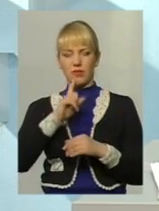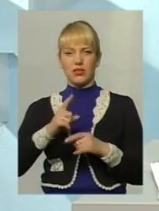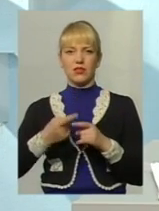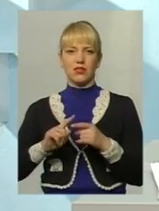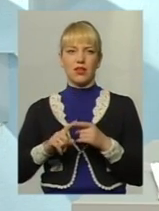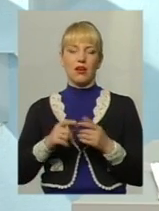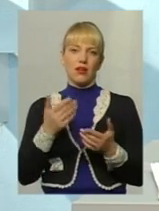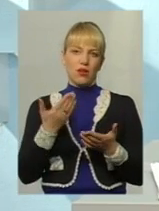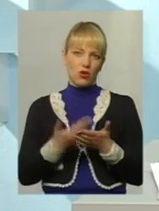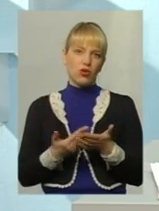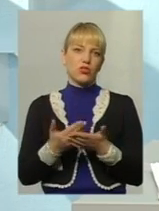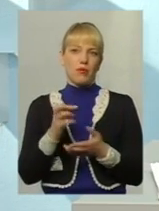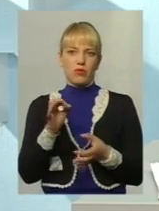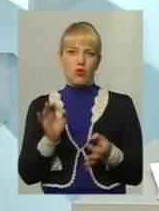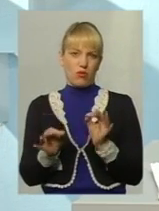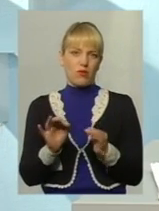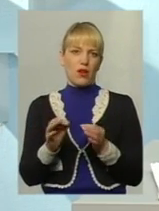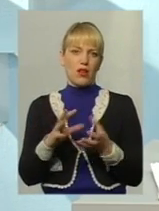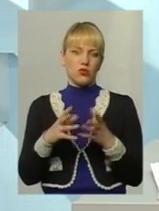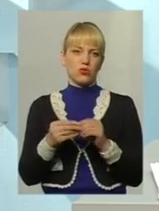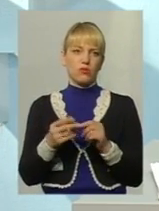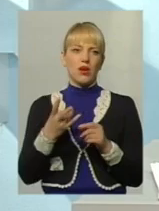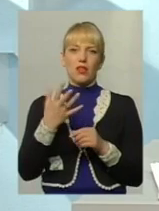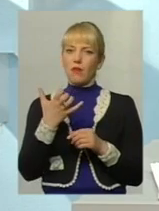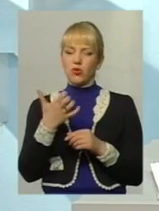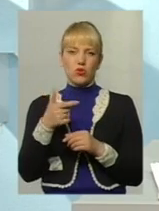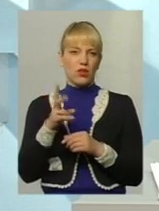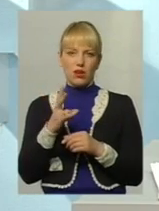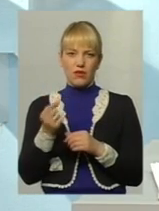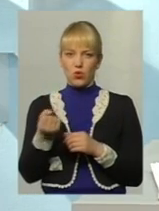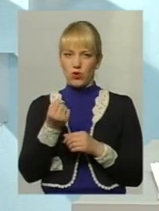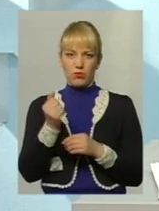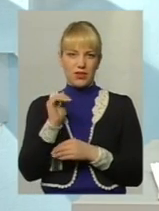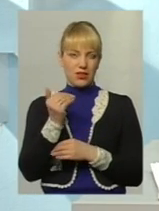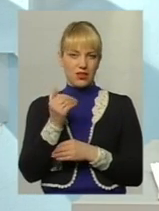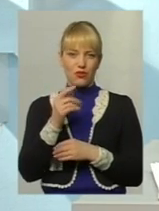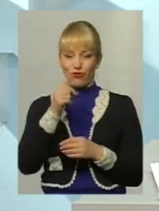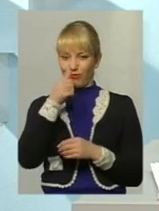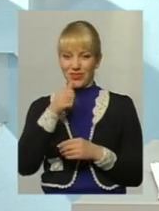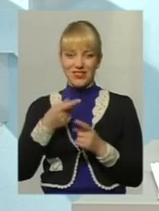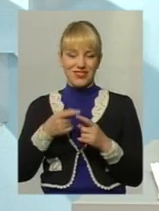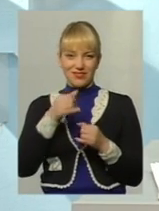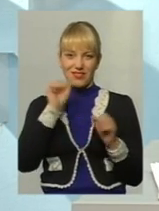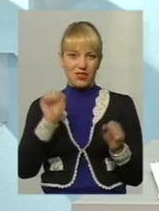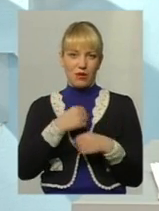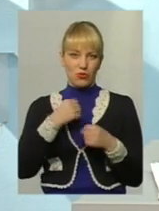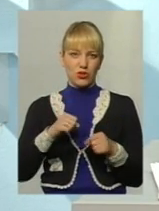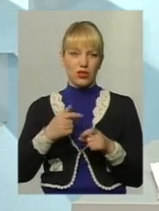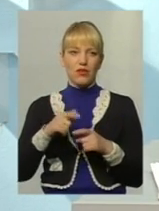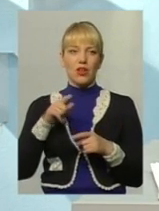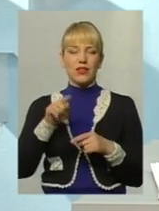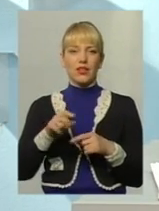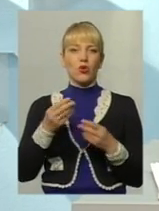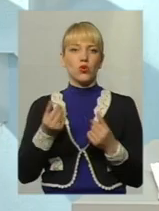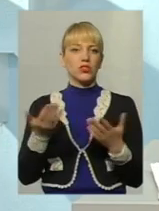хоча б відносно нормальна сума. Так як на 500 гривень утримувати дитину в місяць взагалі нереально при тих